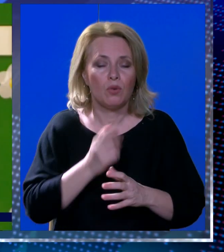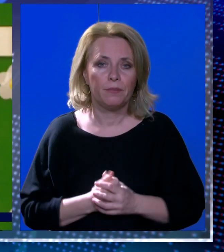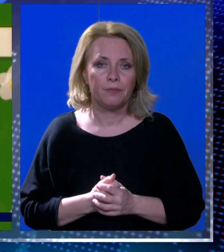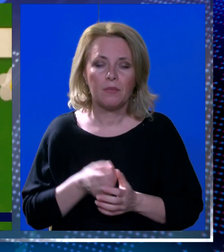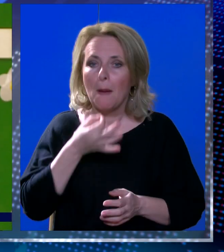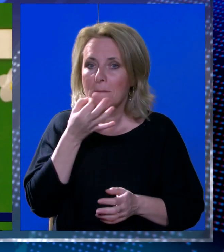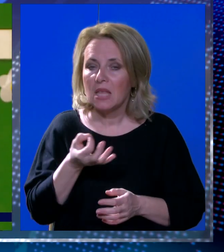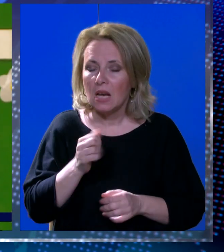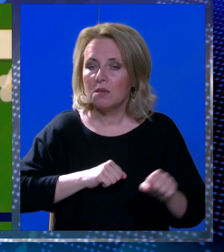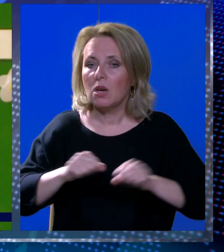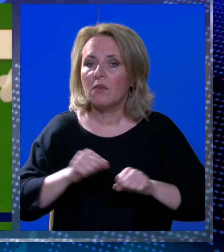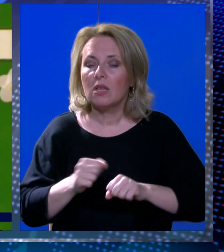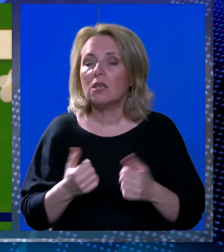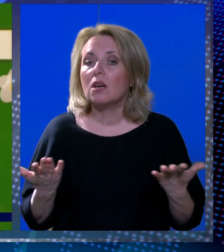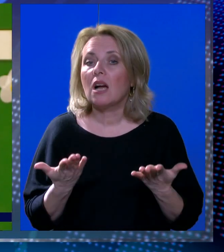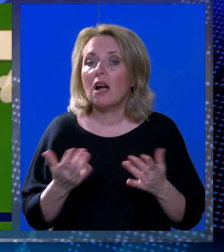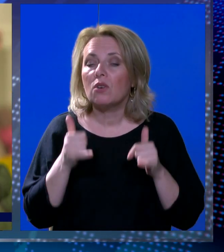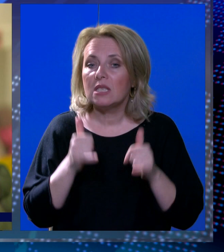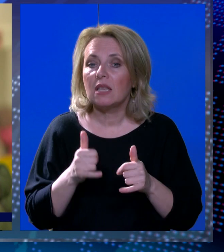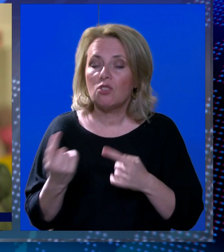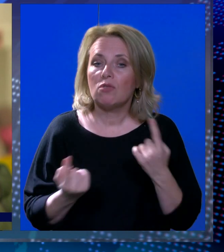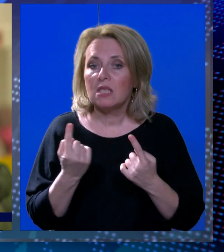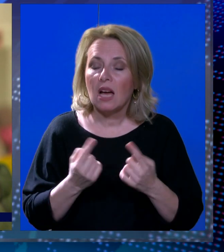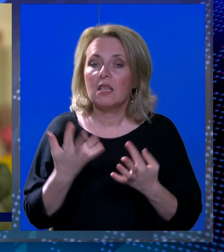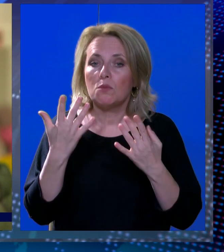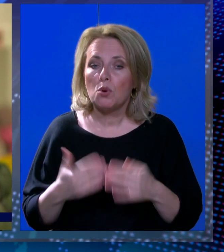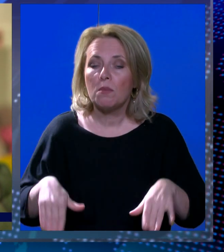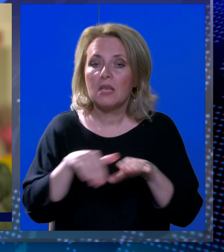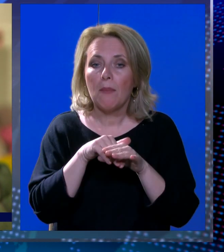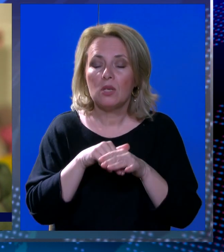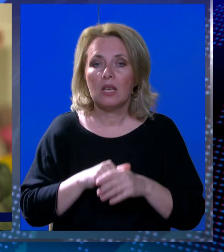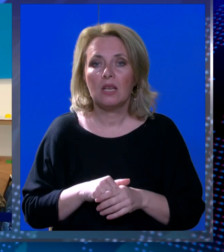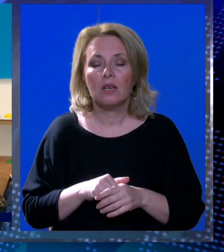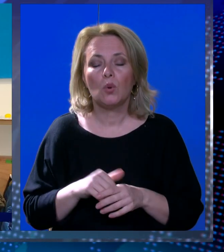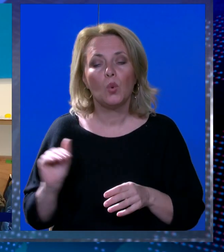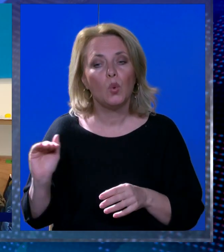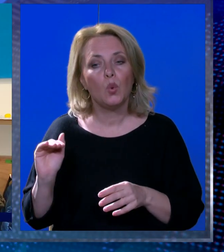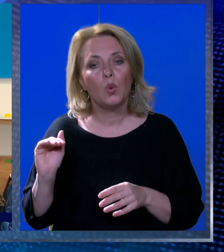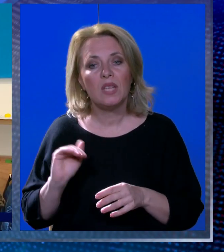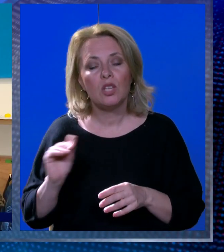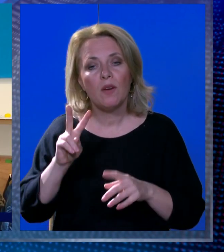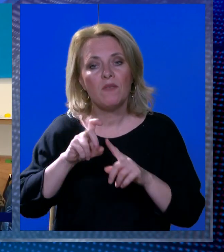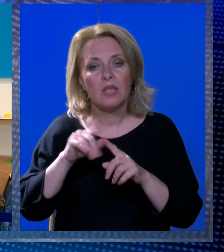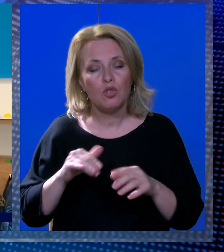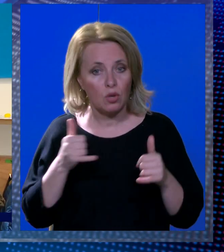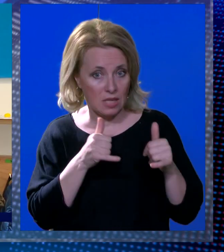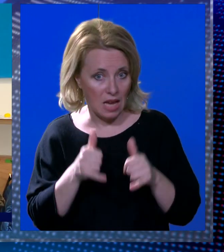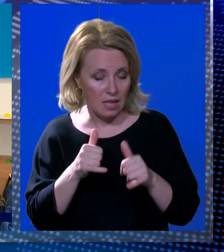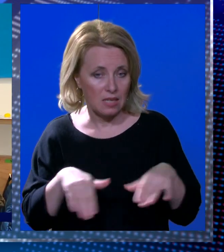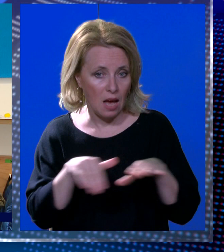Pitali smo ravnateljicu kakvo je trenutačno stanje s brojem zaposlenih. U dječjom vrtiću Mokožic je